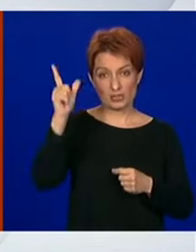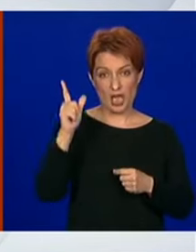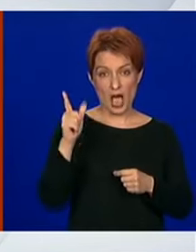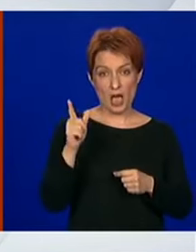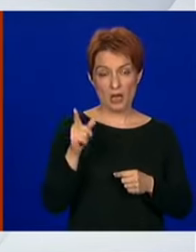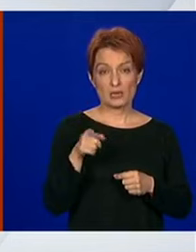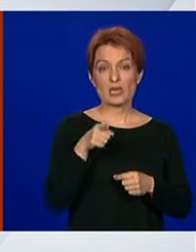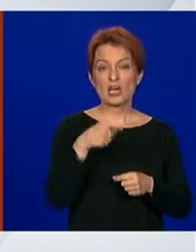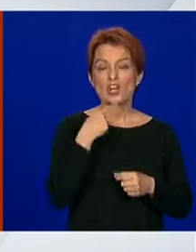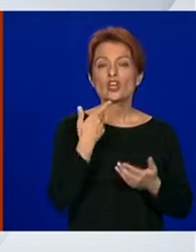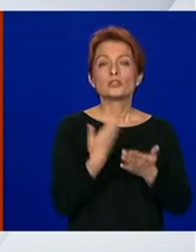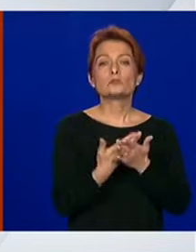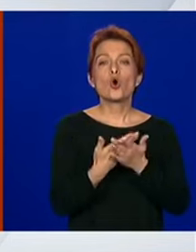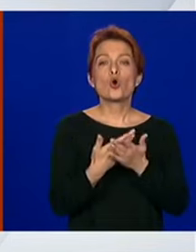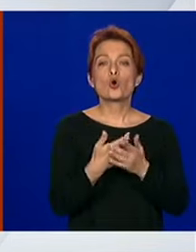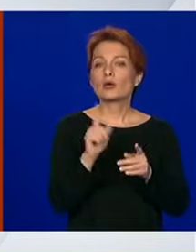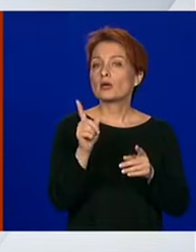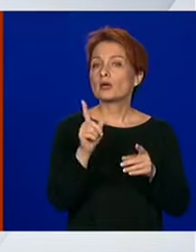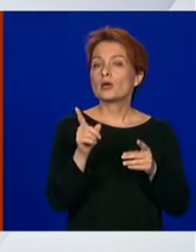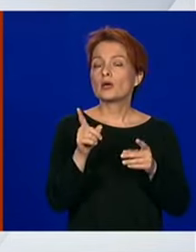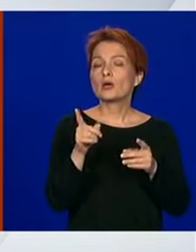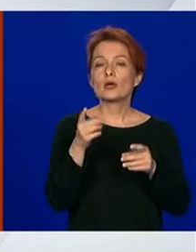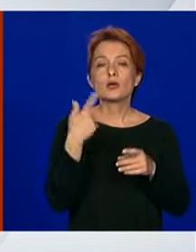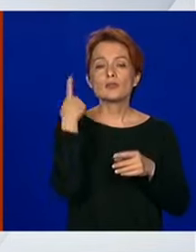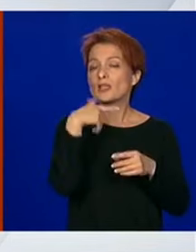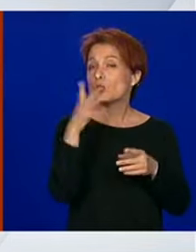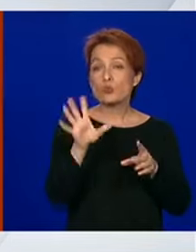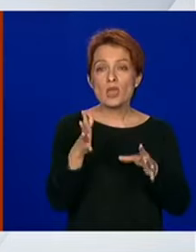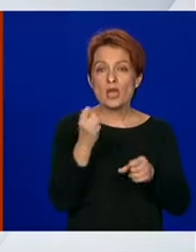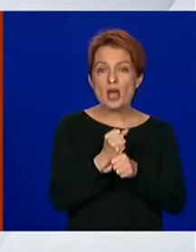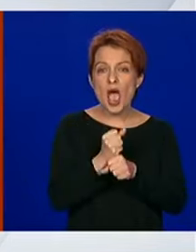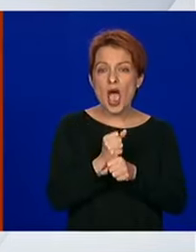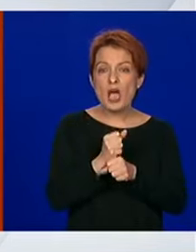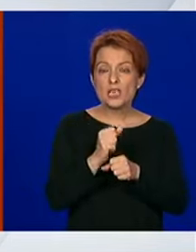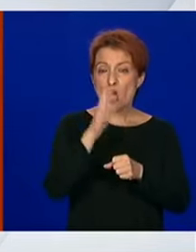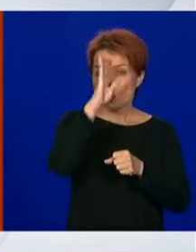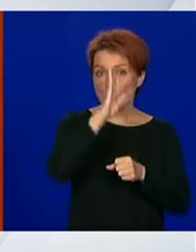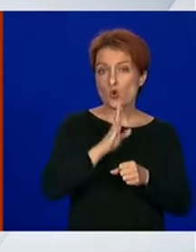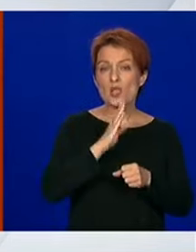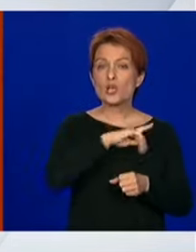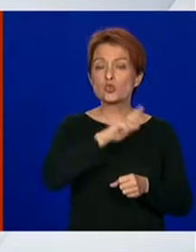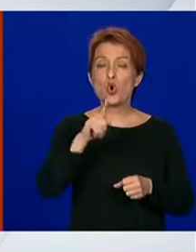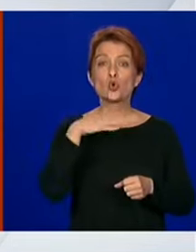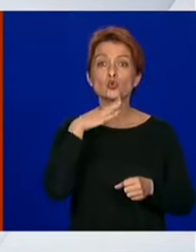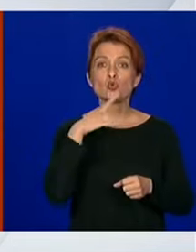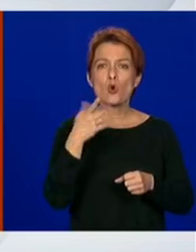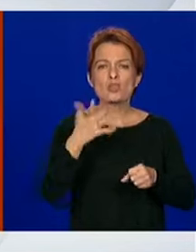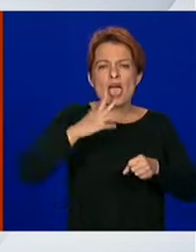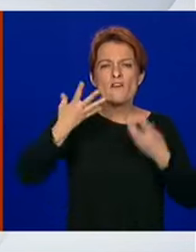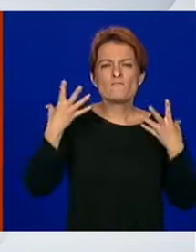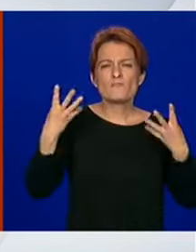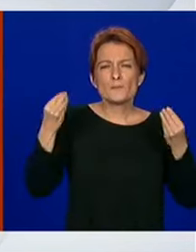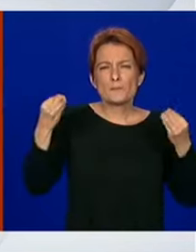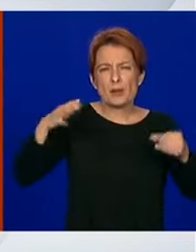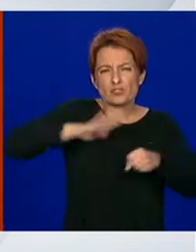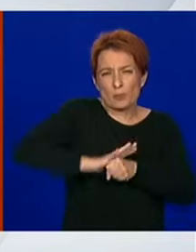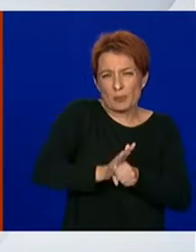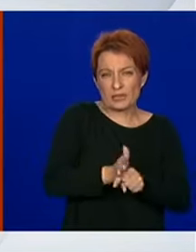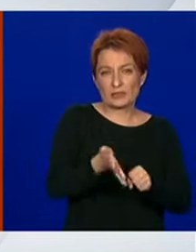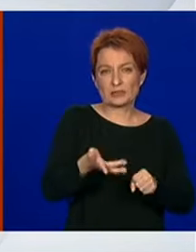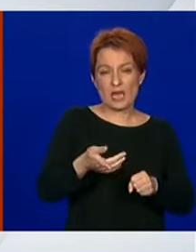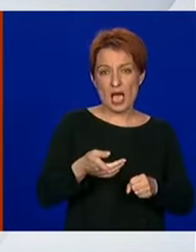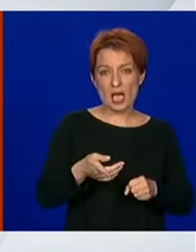nerada nedjeljom radi puno veći pritisak na ostale dane u tjednu i upravo tu spominju petak za koji ste sad i vi